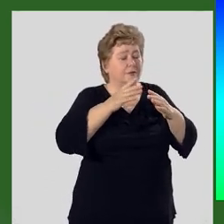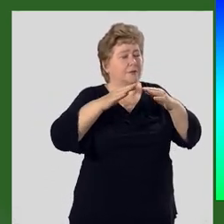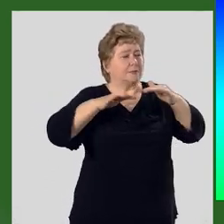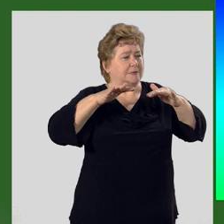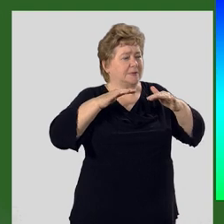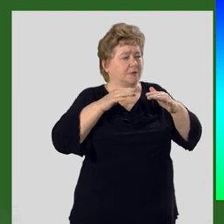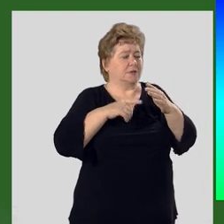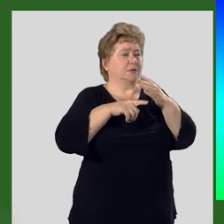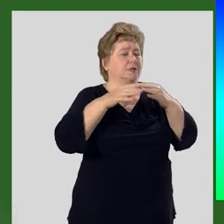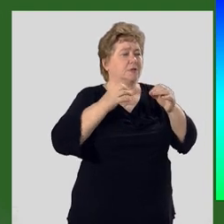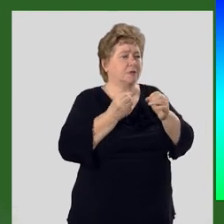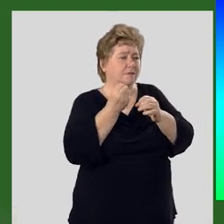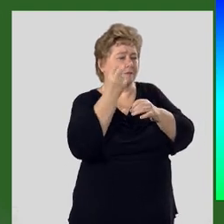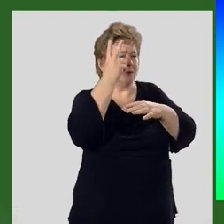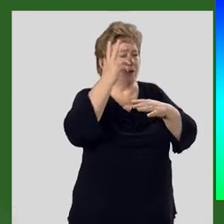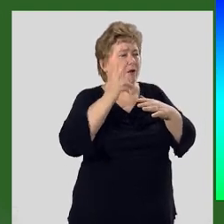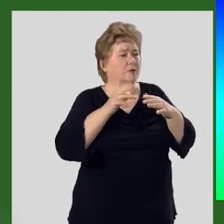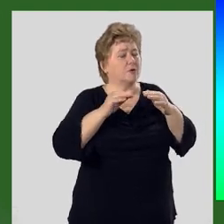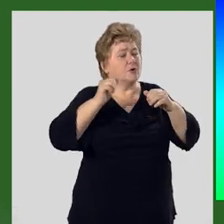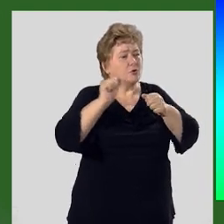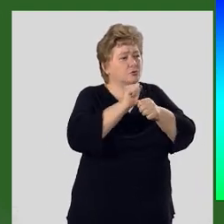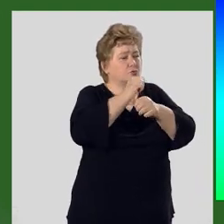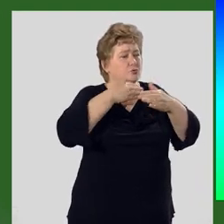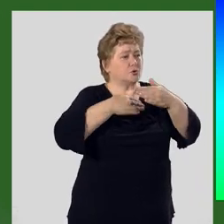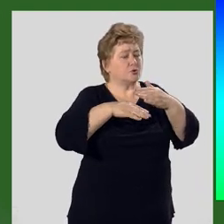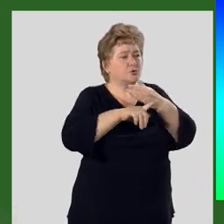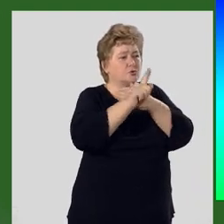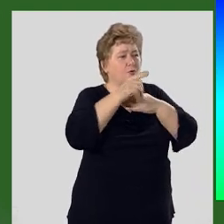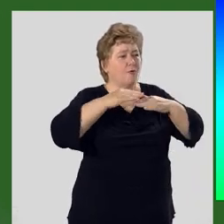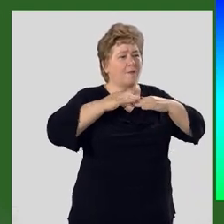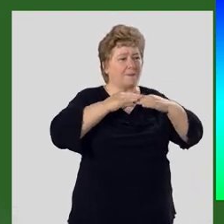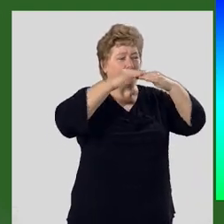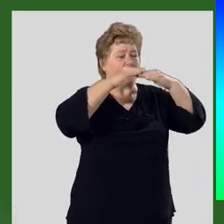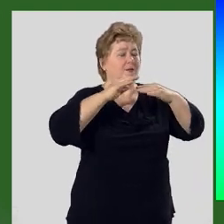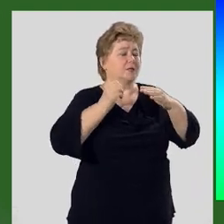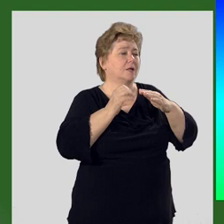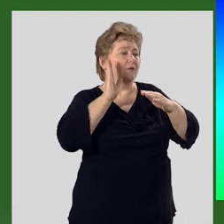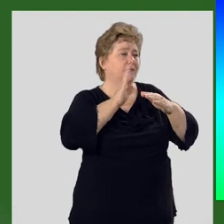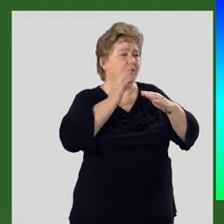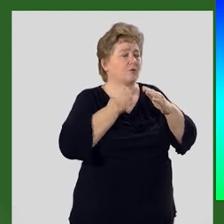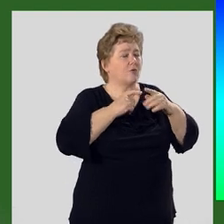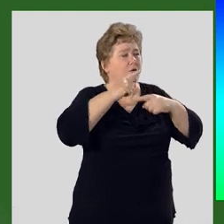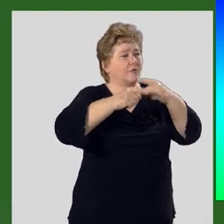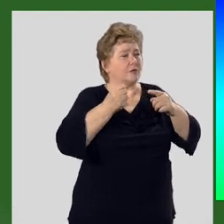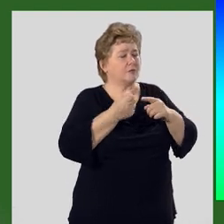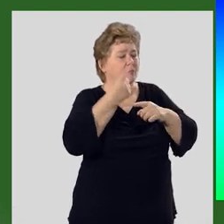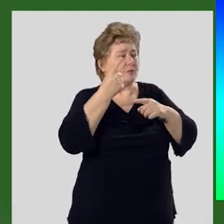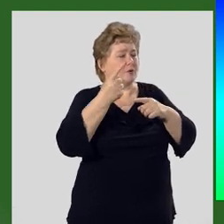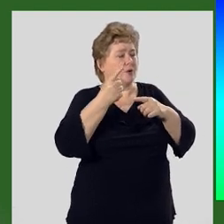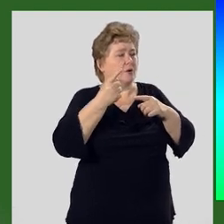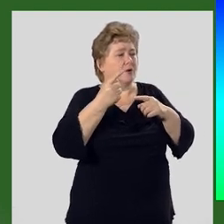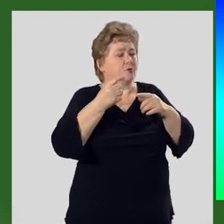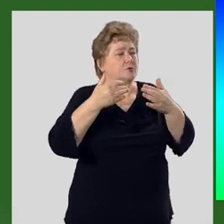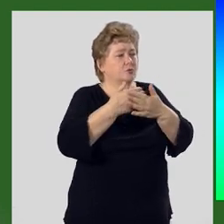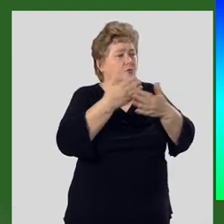землетрясений и извержений вулканов, суша вновь показалась над водой. В этот период появляются первые примитивные